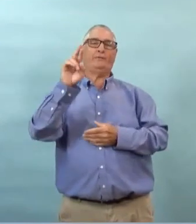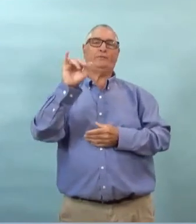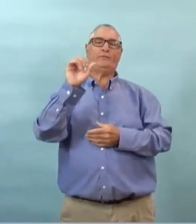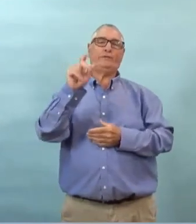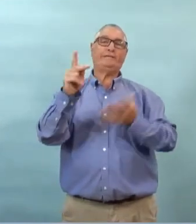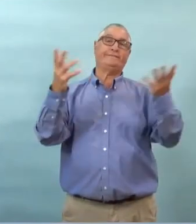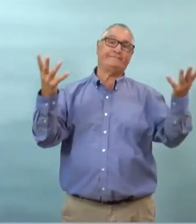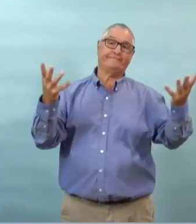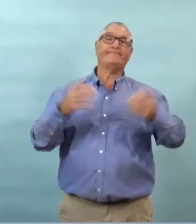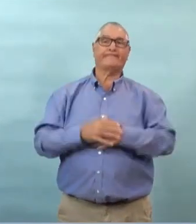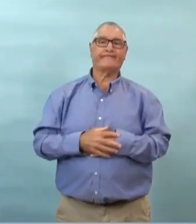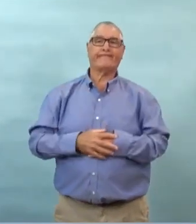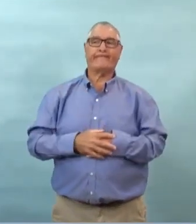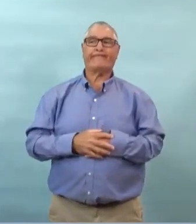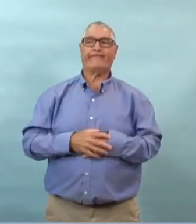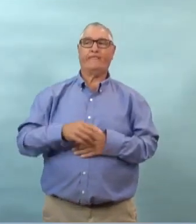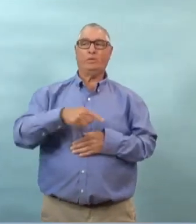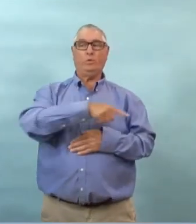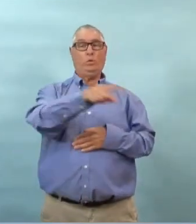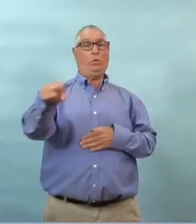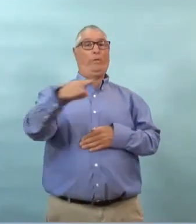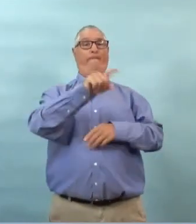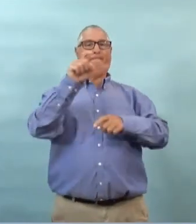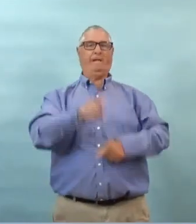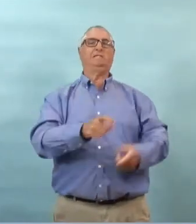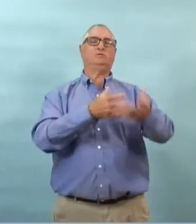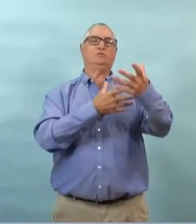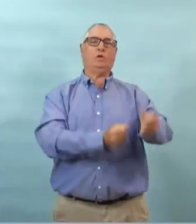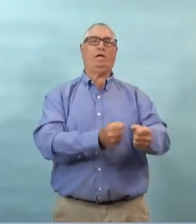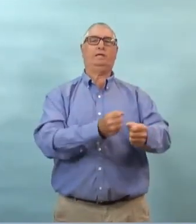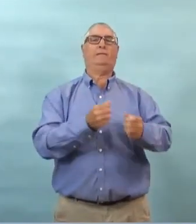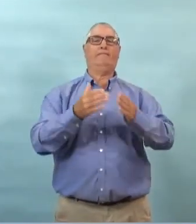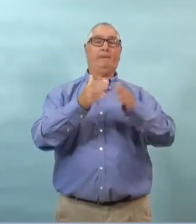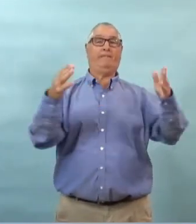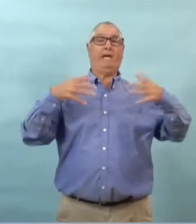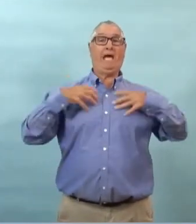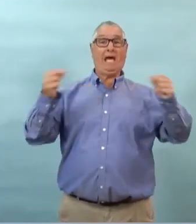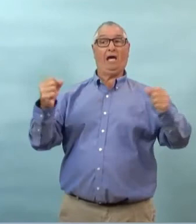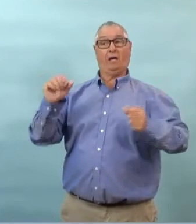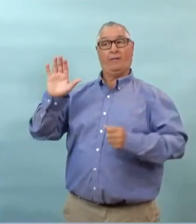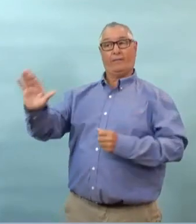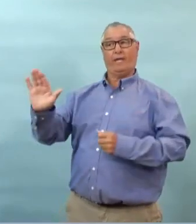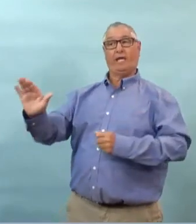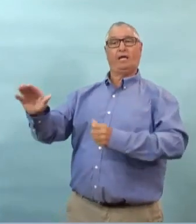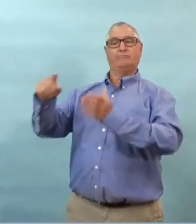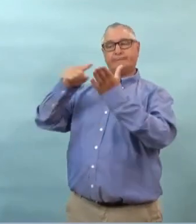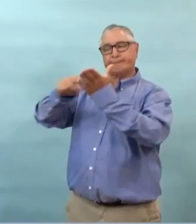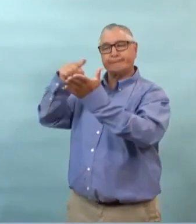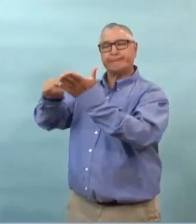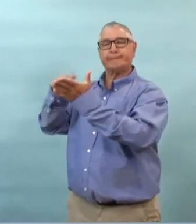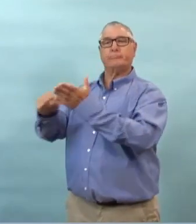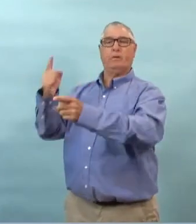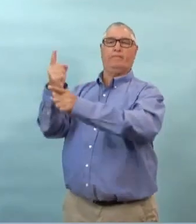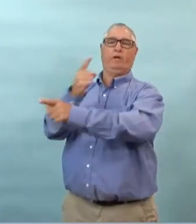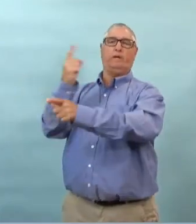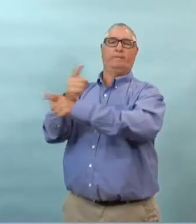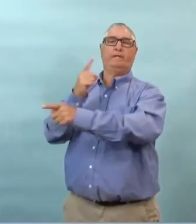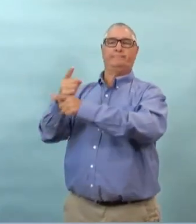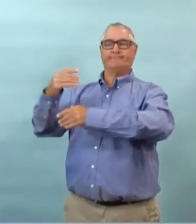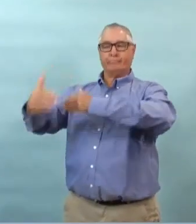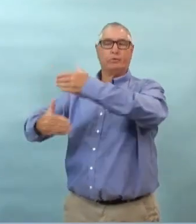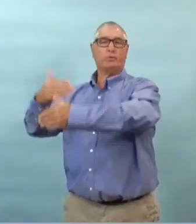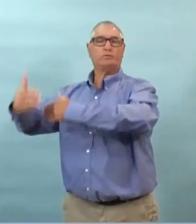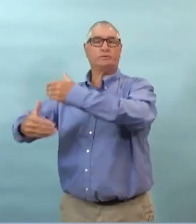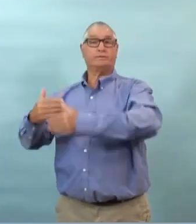qui est important c'est comment on gère ces cas les autorités de santé publique font leur travail les manitobains font leur travail